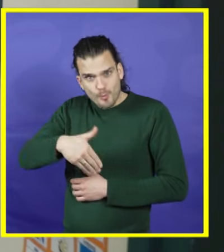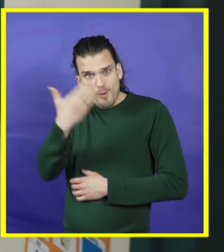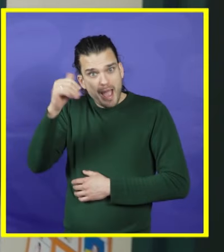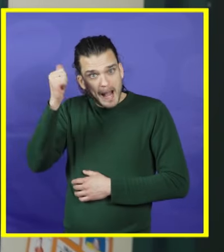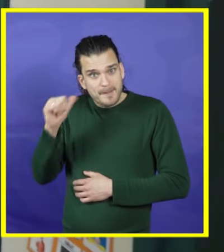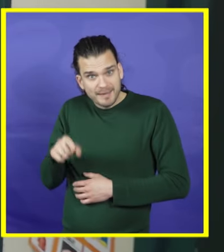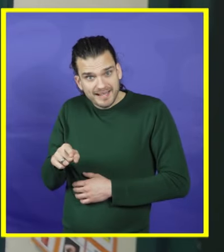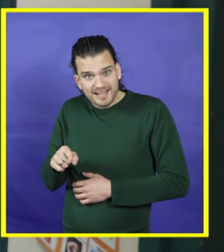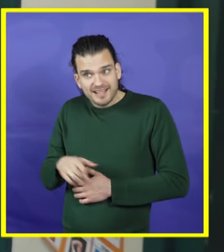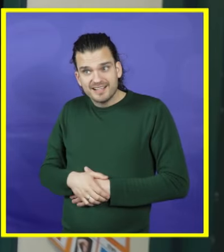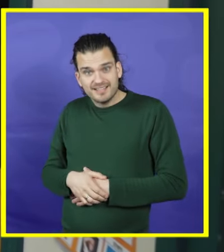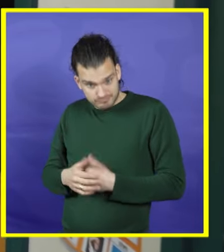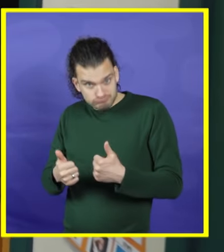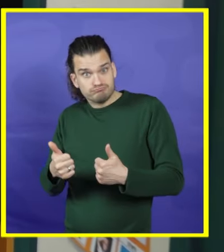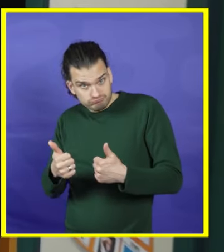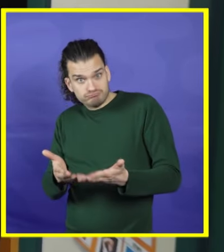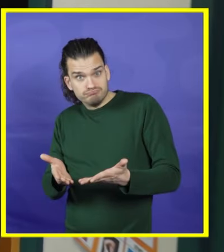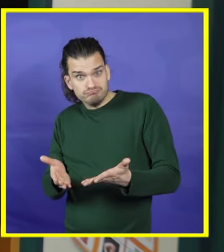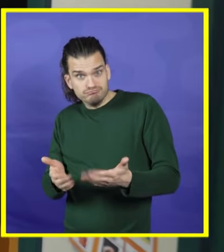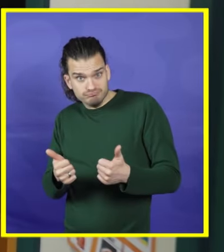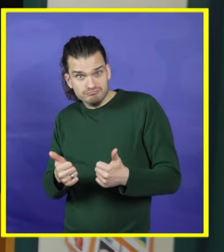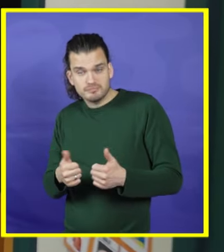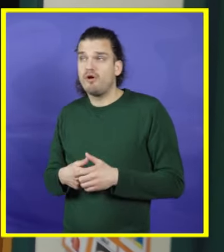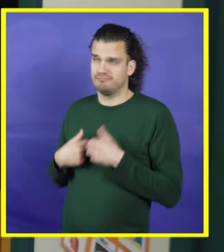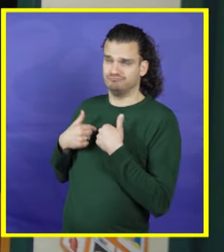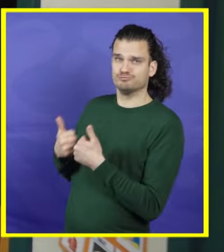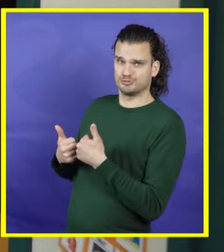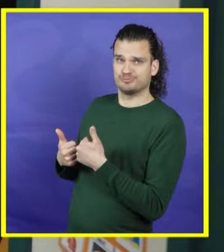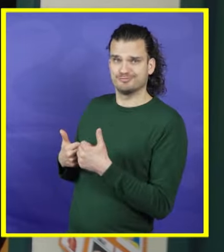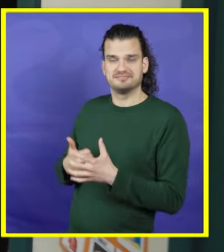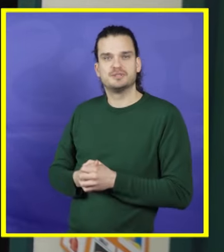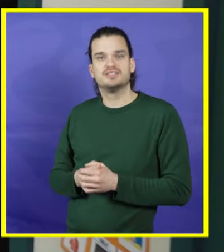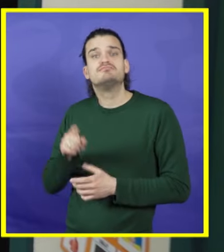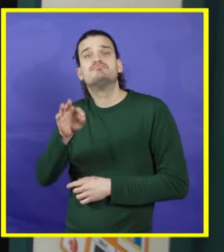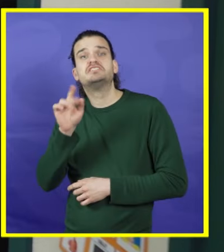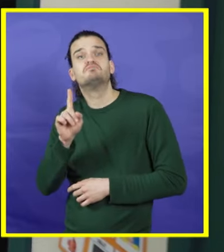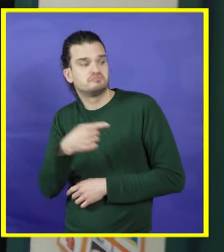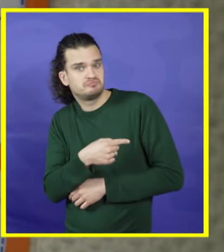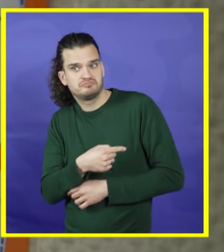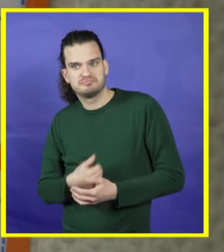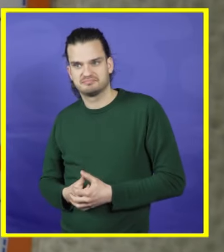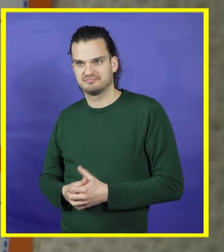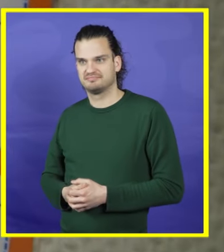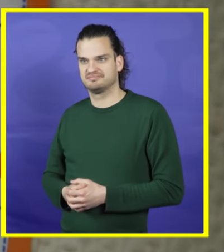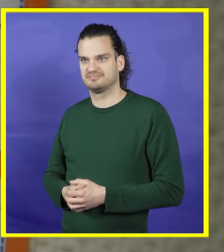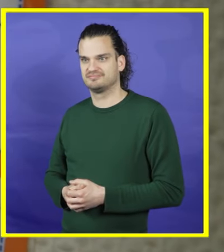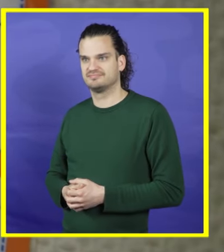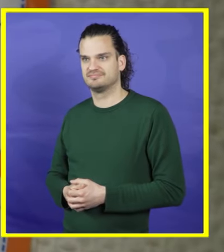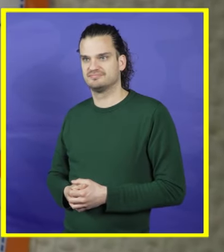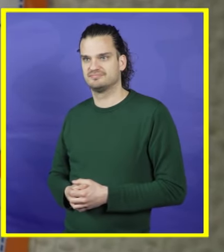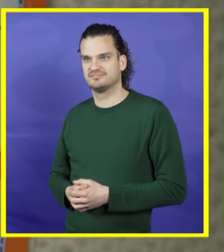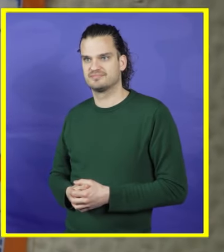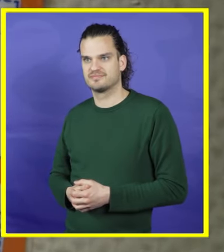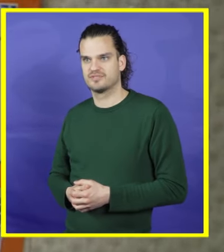Goedemorgen, Amy. Goedemorgen. Hoe is het? Goed. Goed? Ja. Wat ga je kiezen? Ik praat met